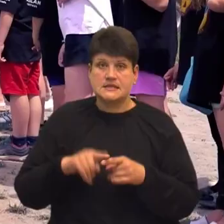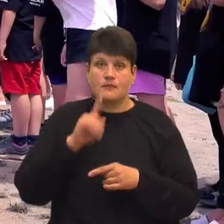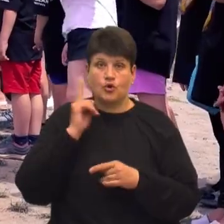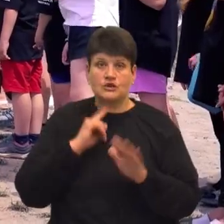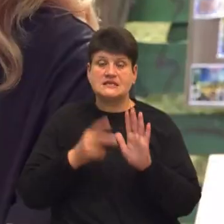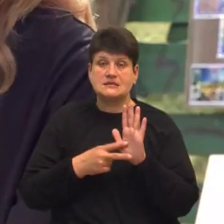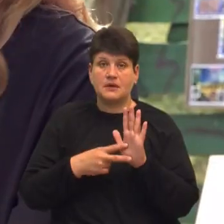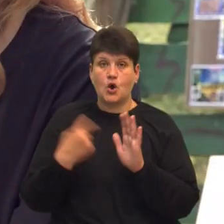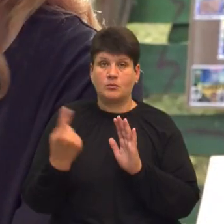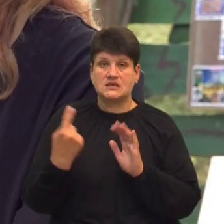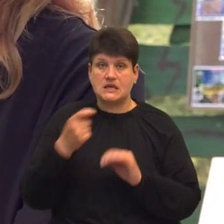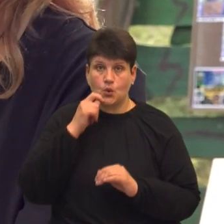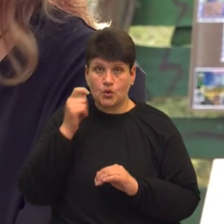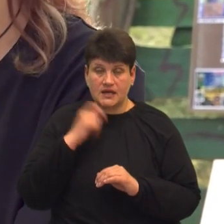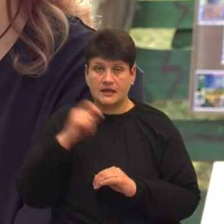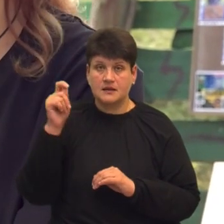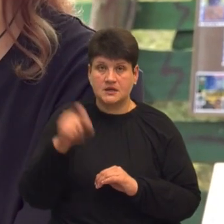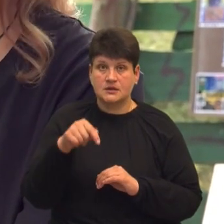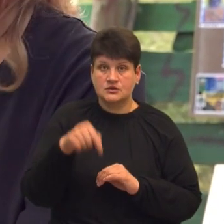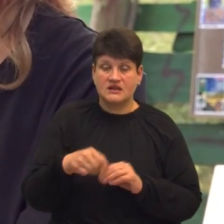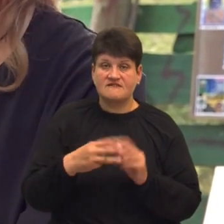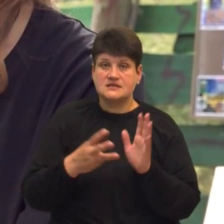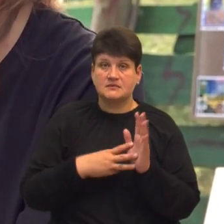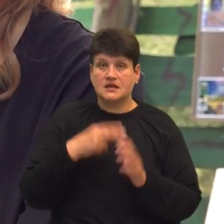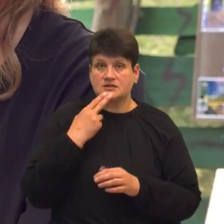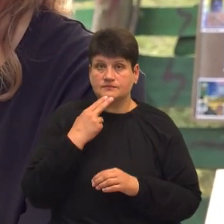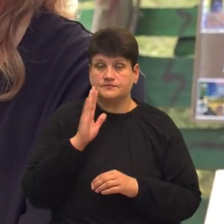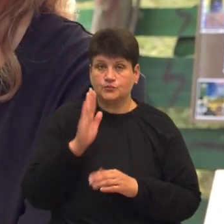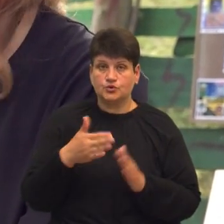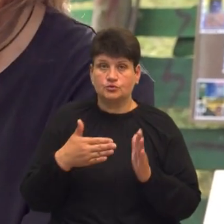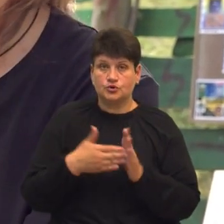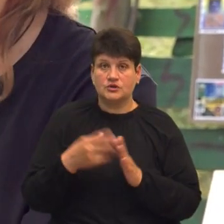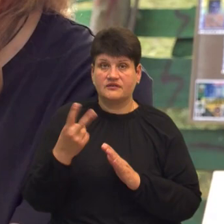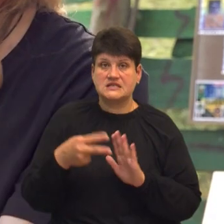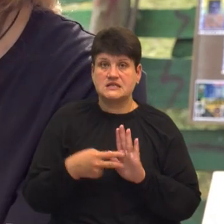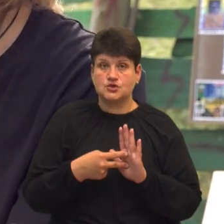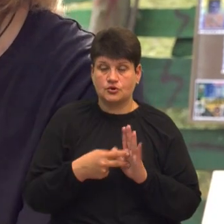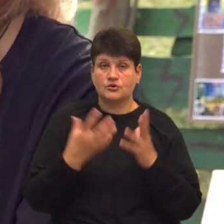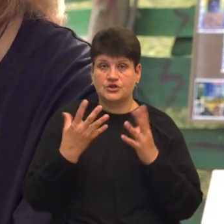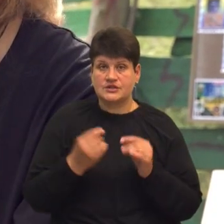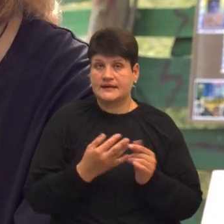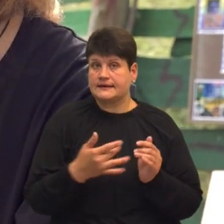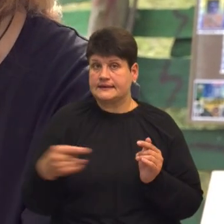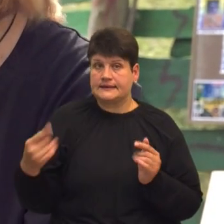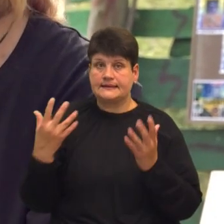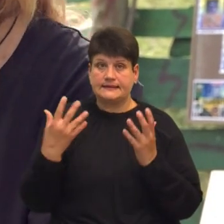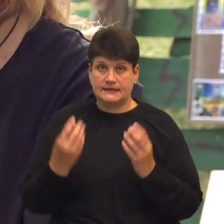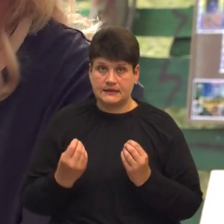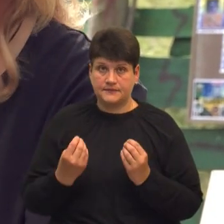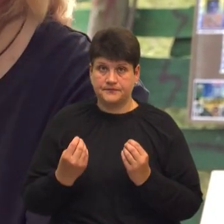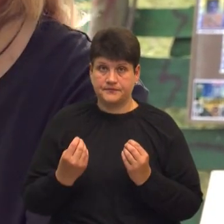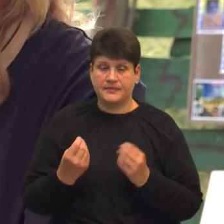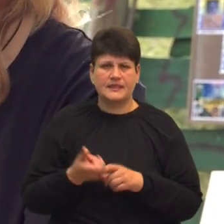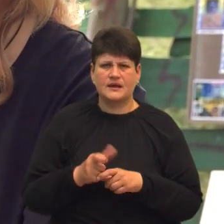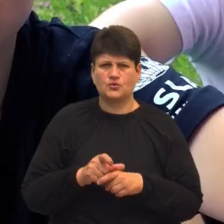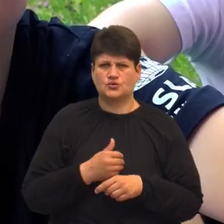України. Приїхали сюди 18 червня. Будемо тут до 27 ще пару днів. Не дуже хочеться